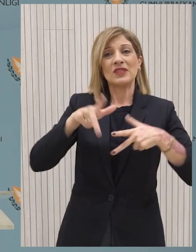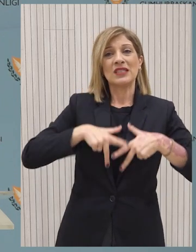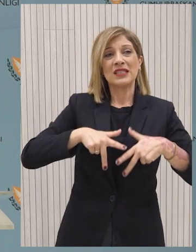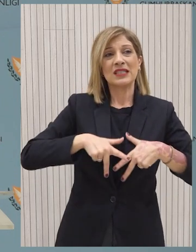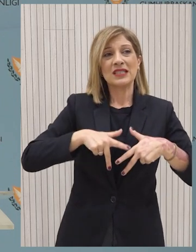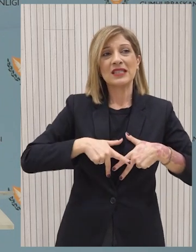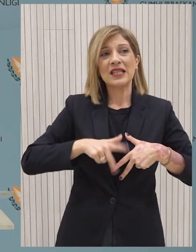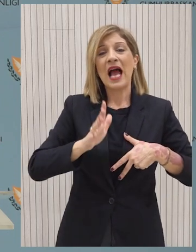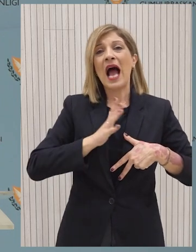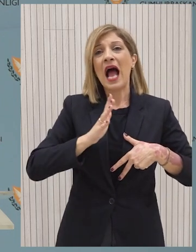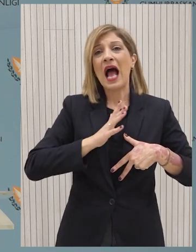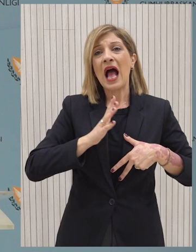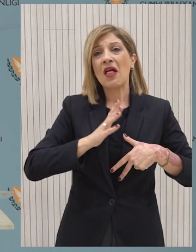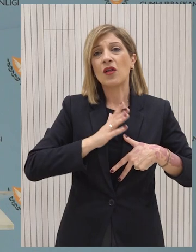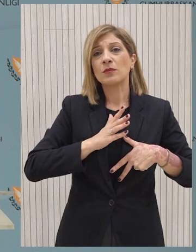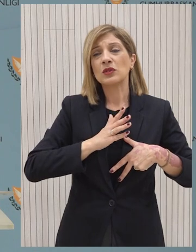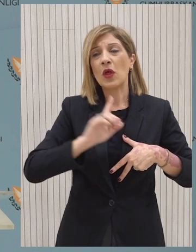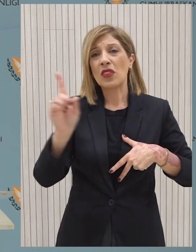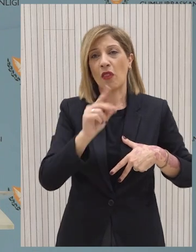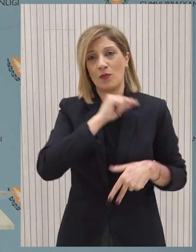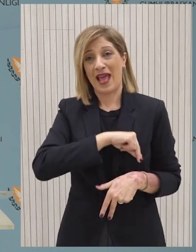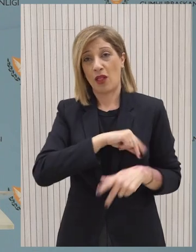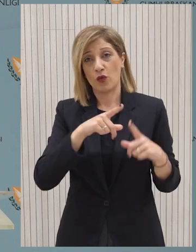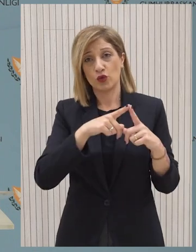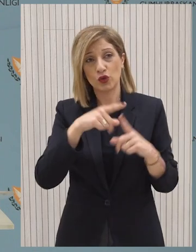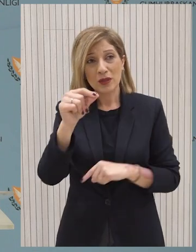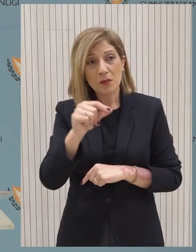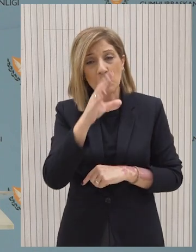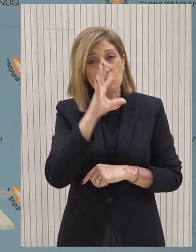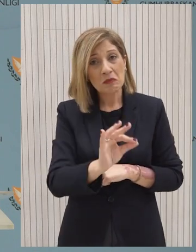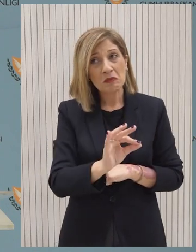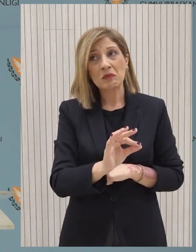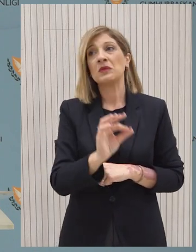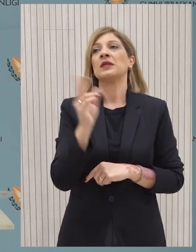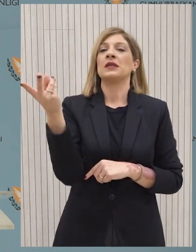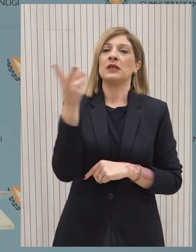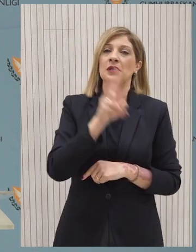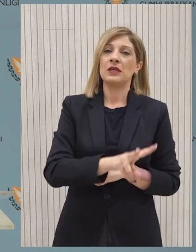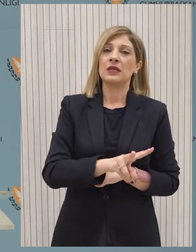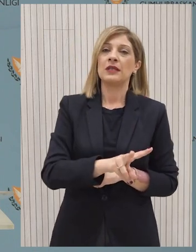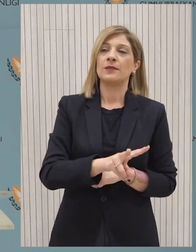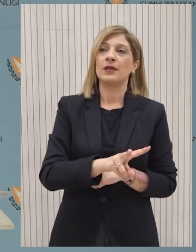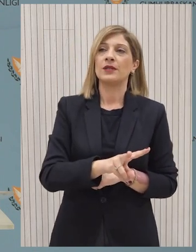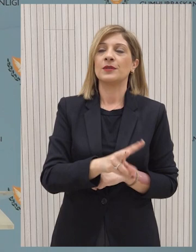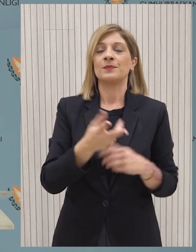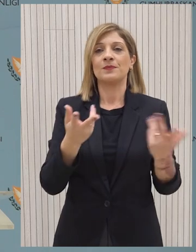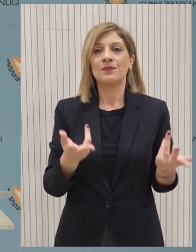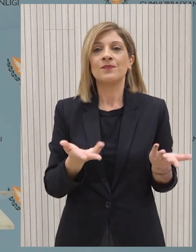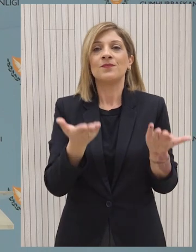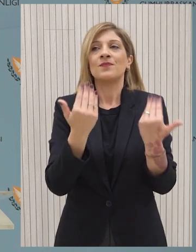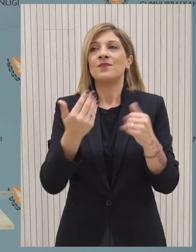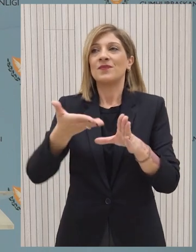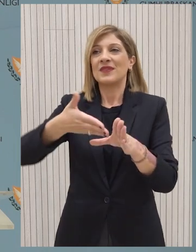στους αυτομιστικού διαδρομούς. Αντιλαμβάνεστε πρώτον ότι το γεγονός ότι δεν υπάρχει λιμάνι ήταν υπόψη μας από την πρώτη στιγμή, άρα ήταν υπόψη μας και στους